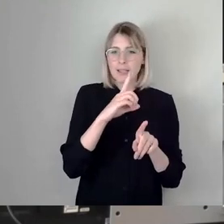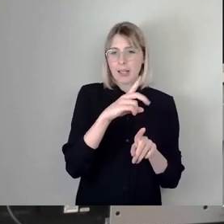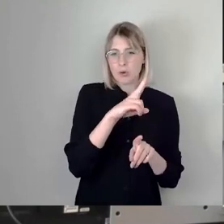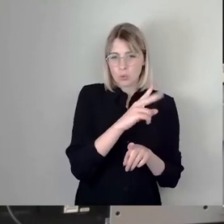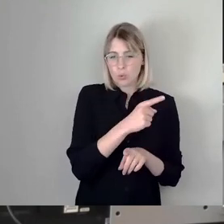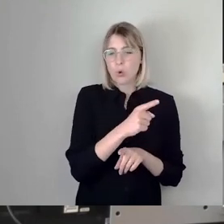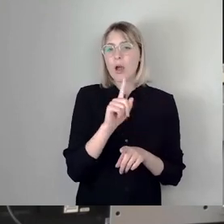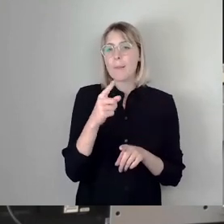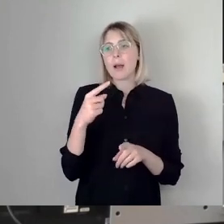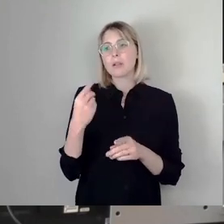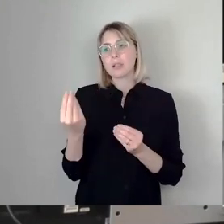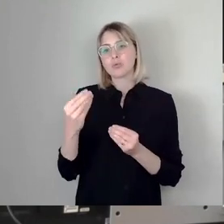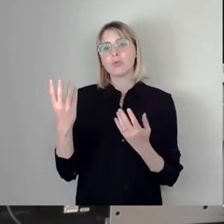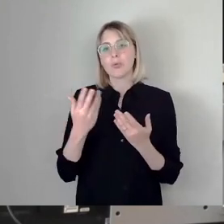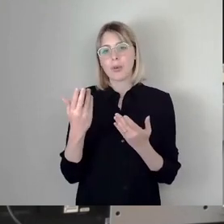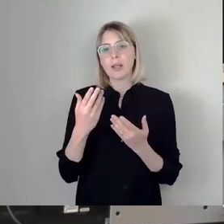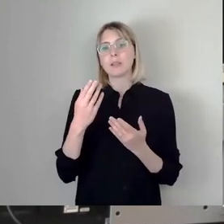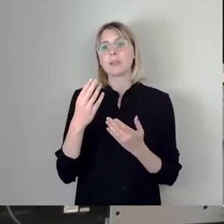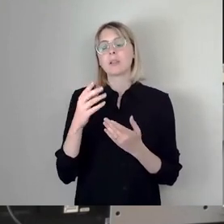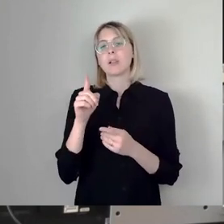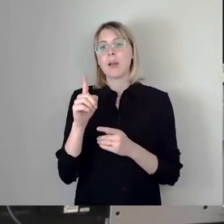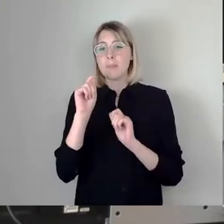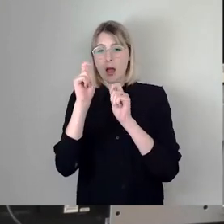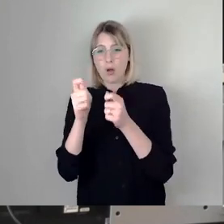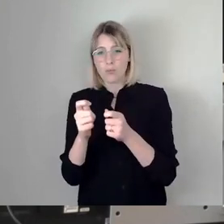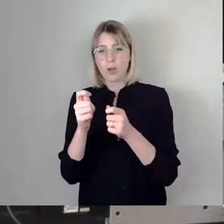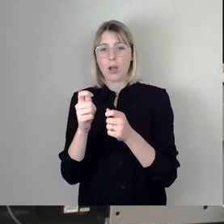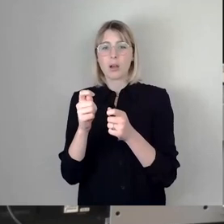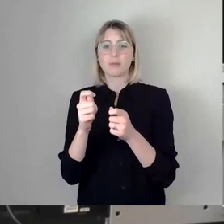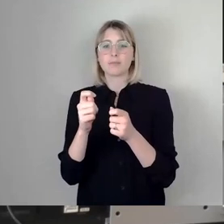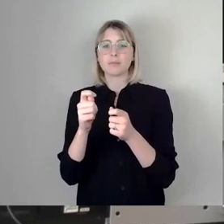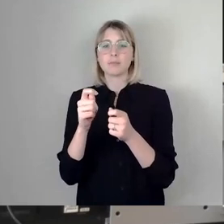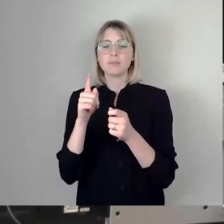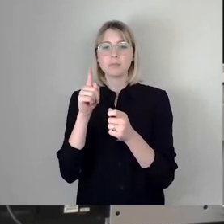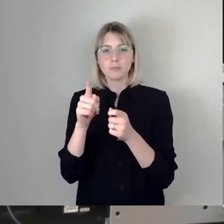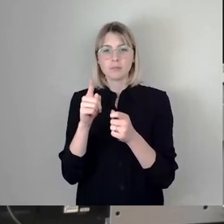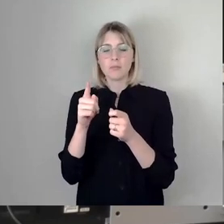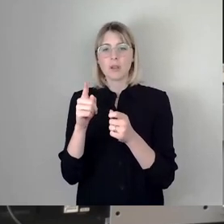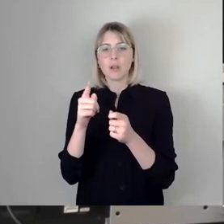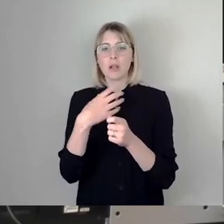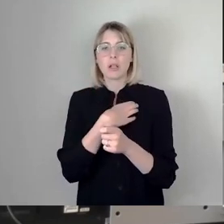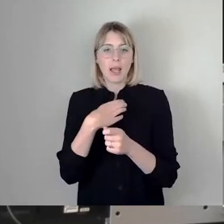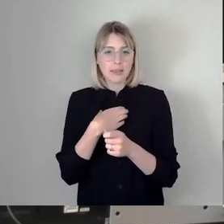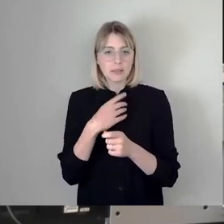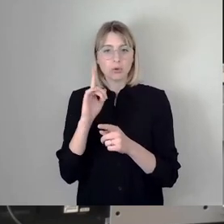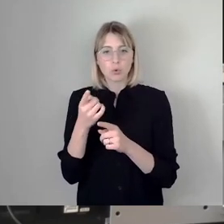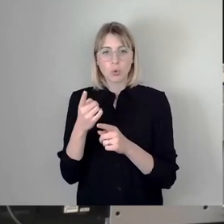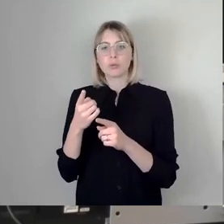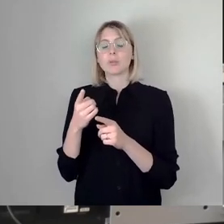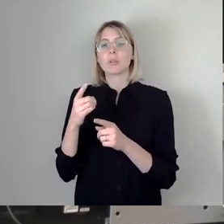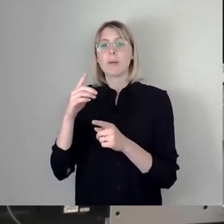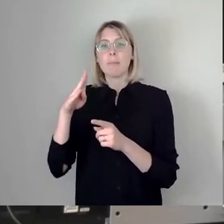OB beauftragen, hinsichtlich der bestehenden Nutzungsvereinbarung zwischen der Landeshauptstadt Dresden und der PAN GmbH